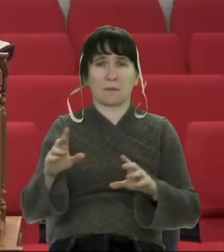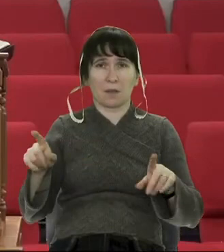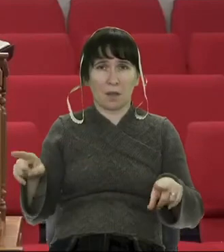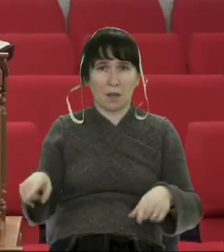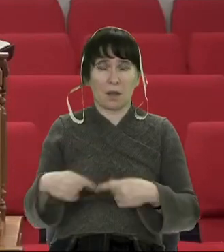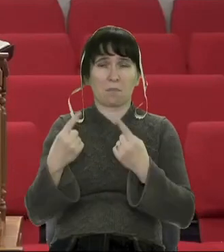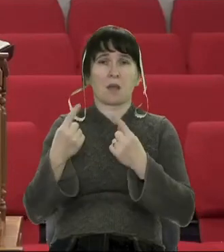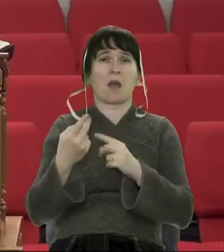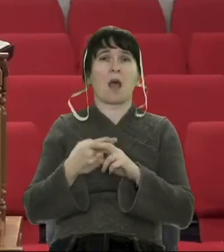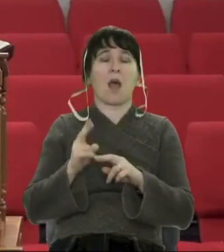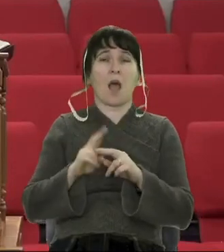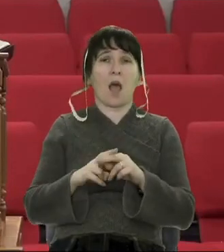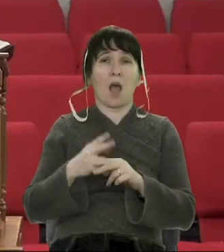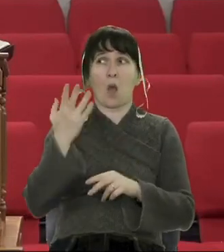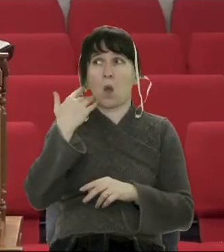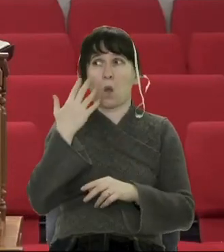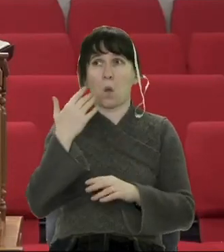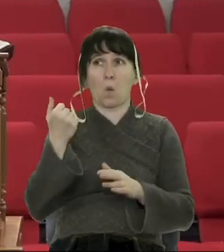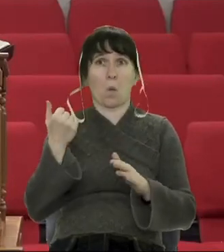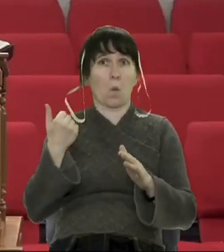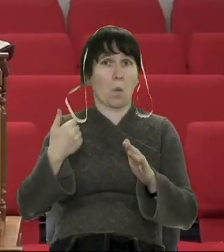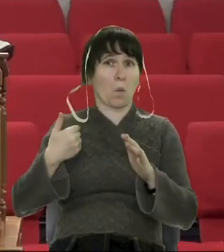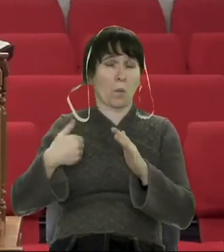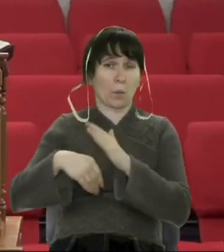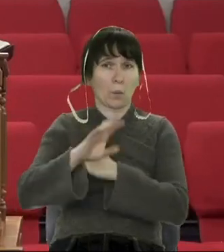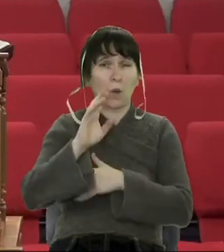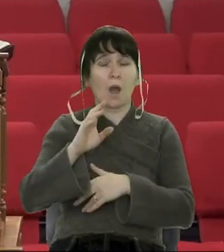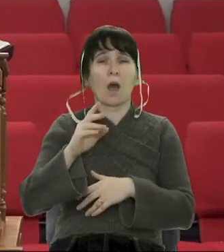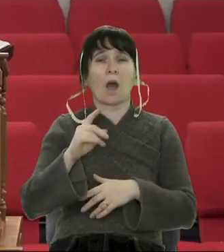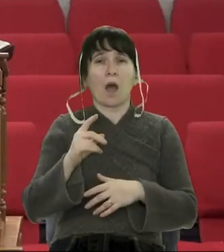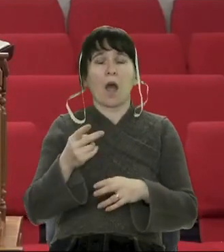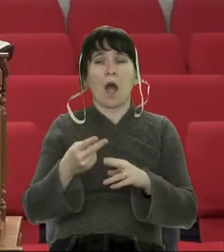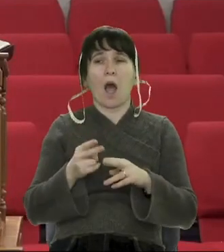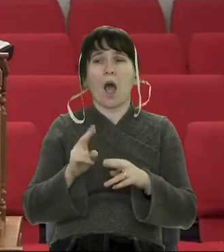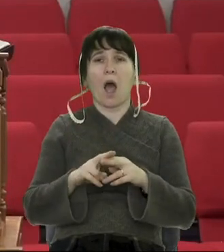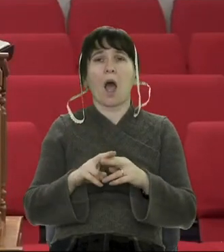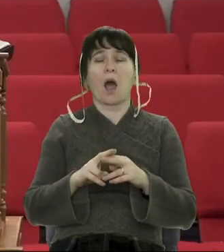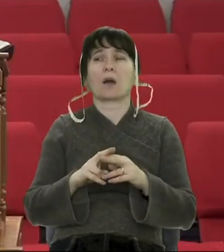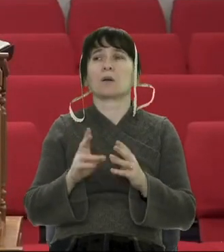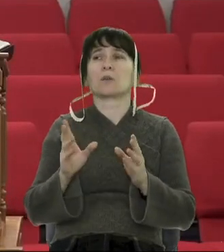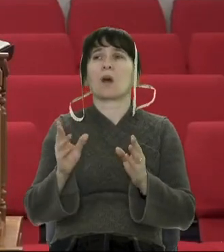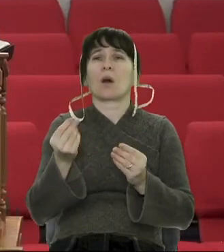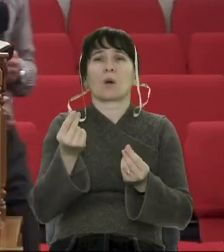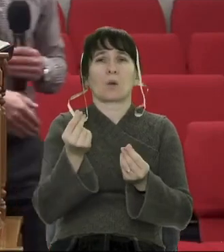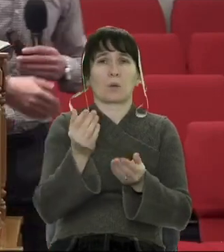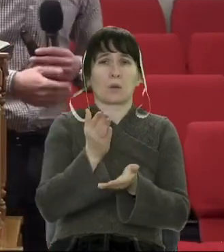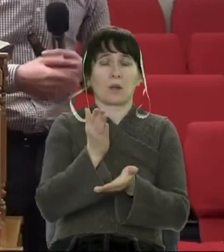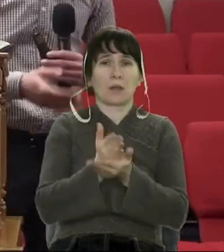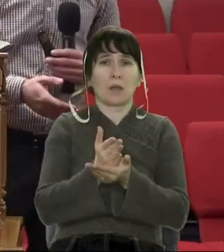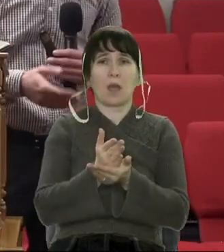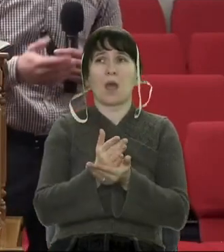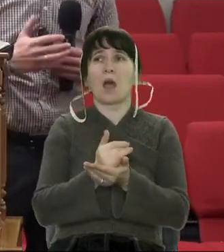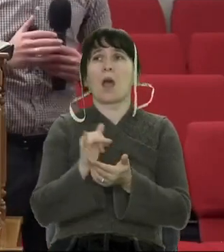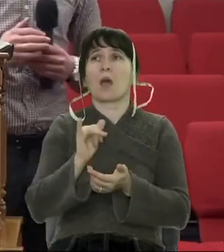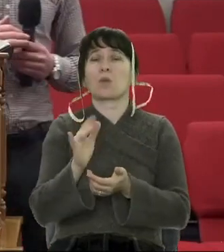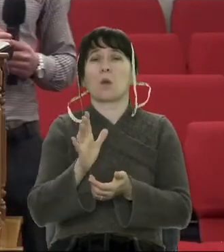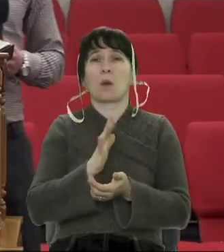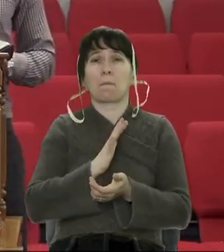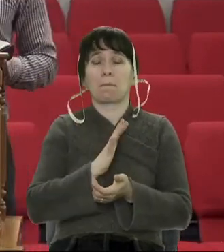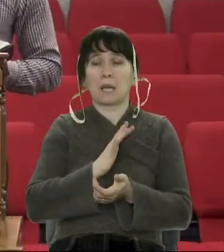куди вони з самого початку намагались піти? Вони шукали тих, хто був тут, з ким вони познайомились, і йшли туди.